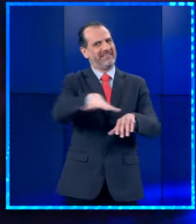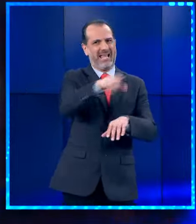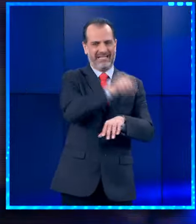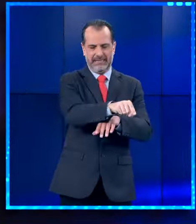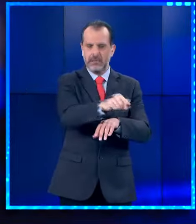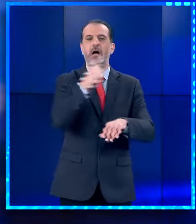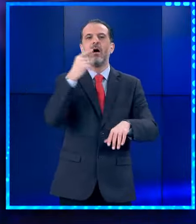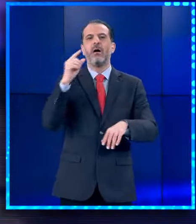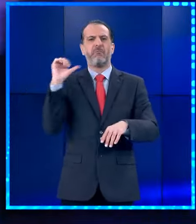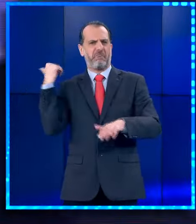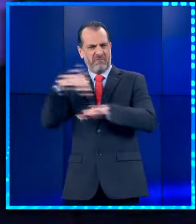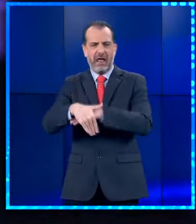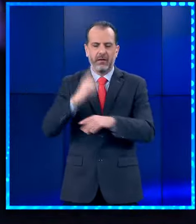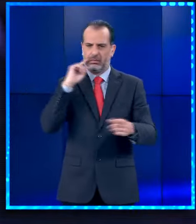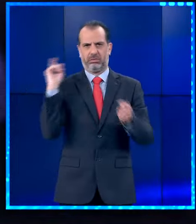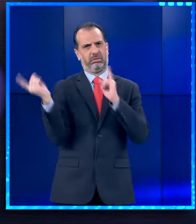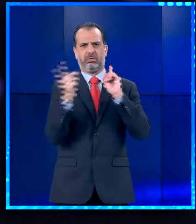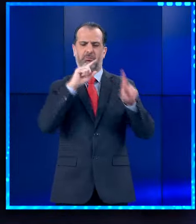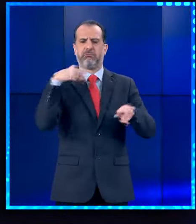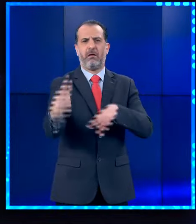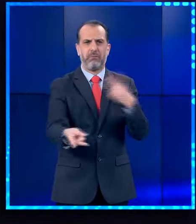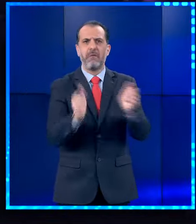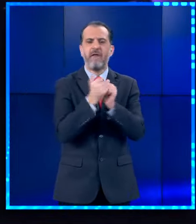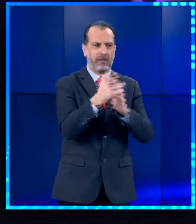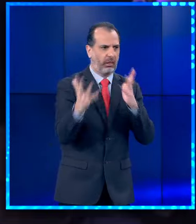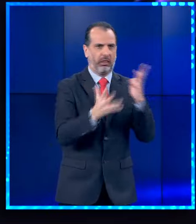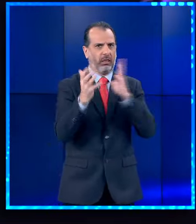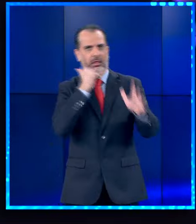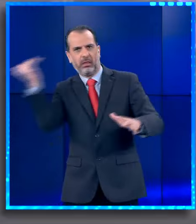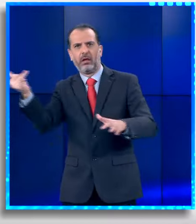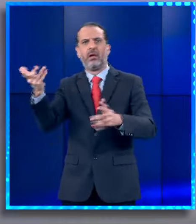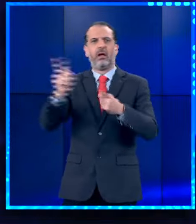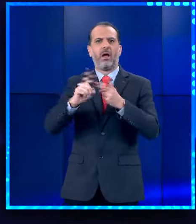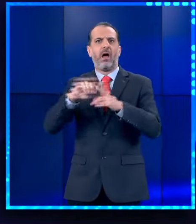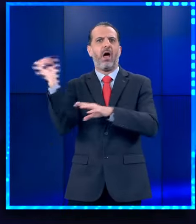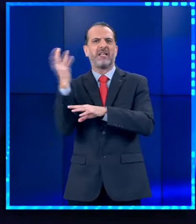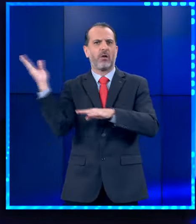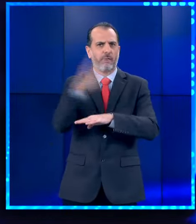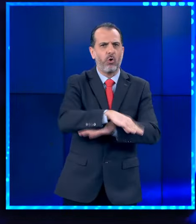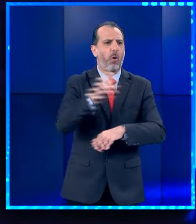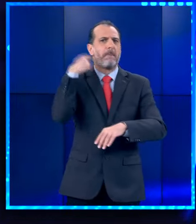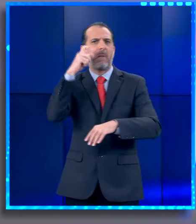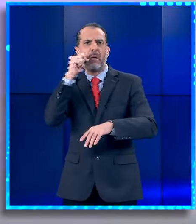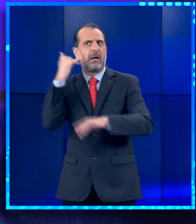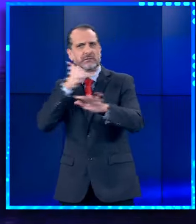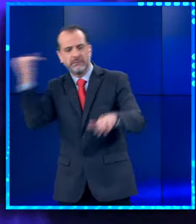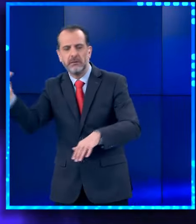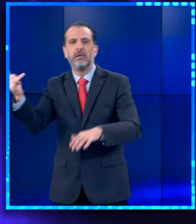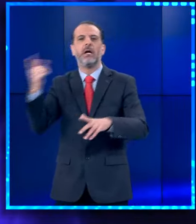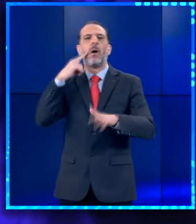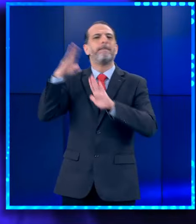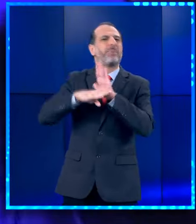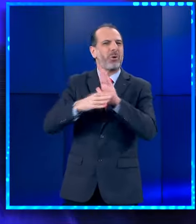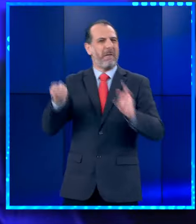νιώθουν καλά, να λυποθυμούν και οι φίλοι τους να καλούν το ΕΚΑΒ αλλά και τους γονείς τους. Το πρόγραμμα του μαγαζιού διεκόπη και οι υπεύθυνοι του